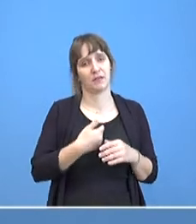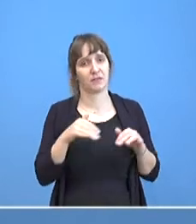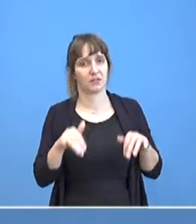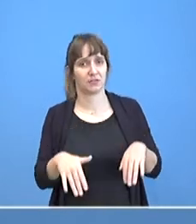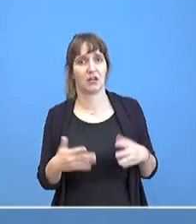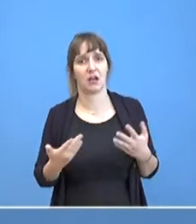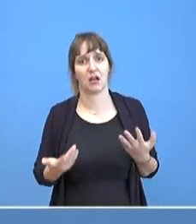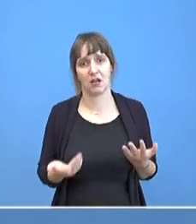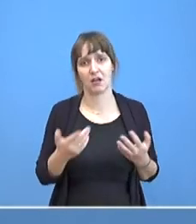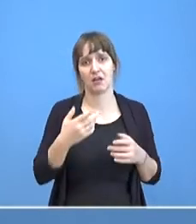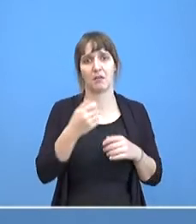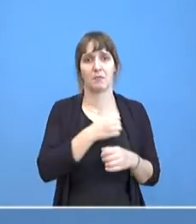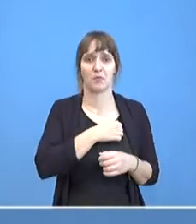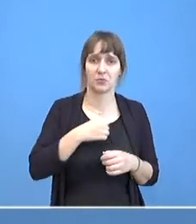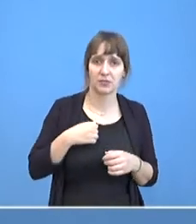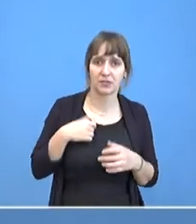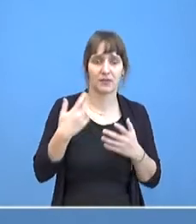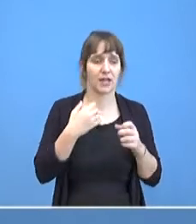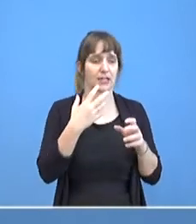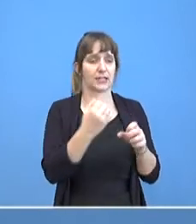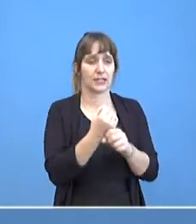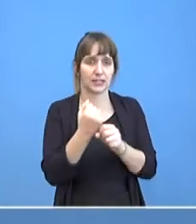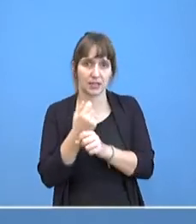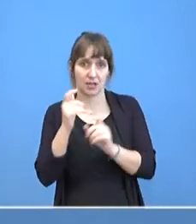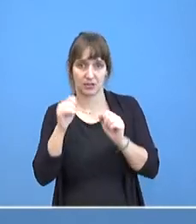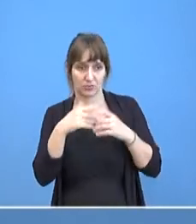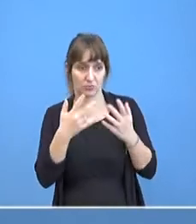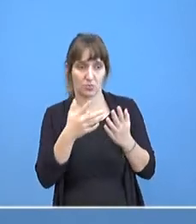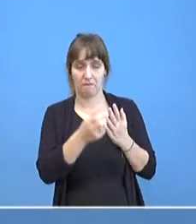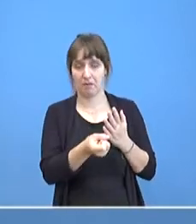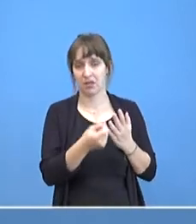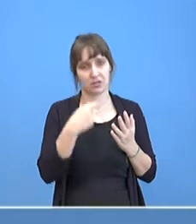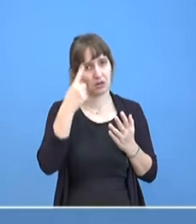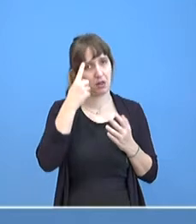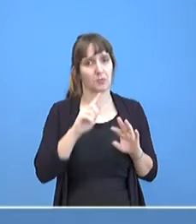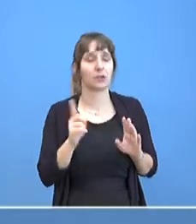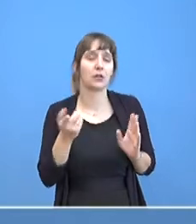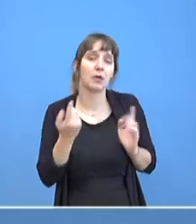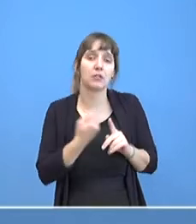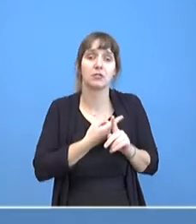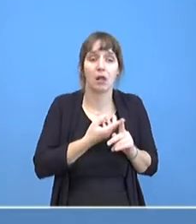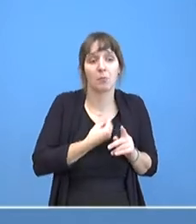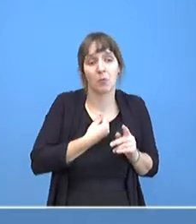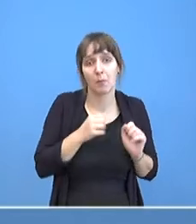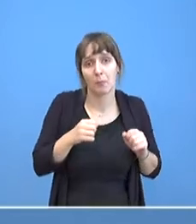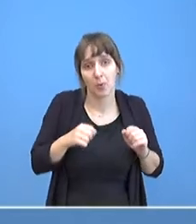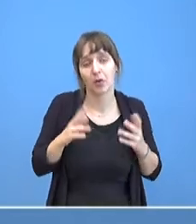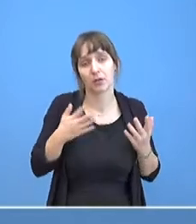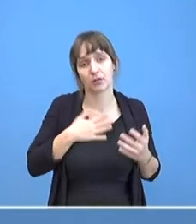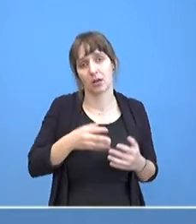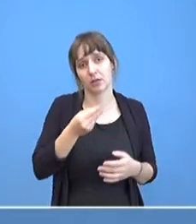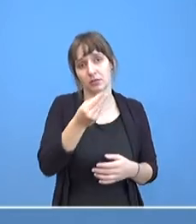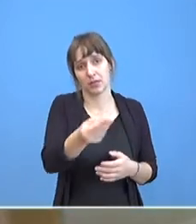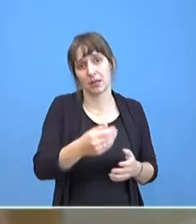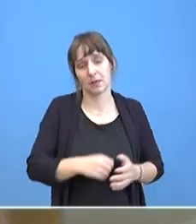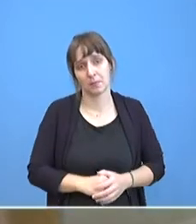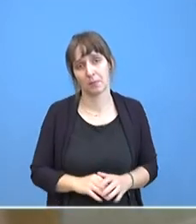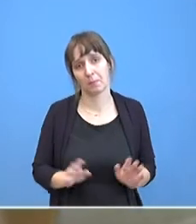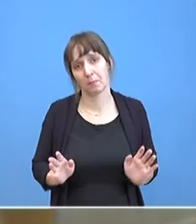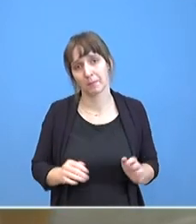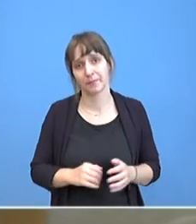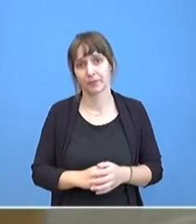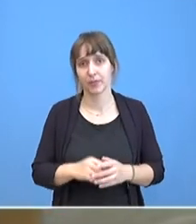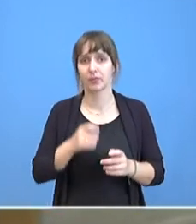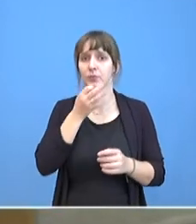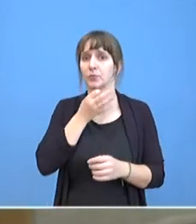Tätigkeiten der Bundeswehr alle so erfassen lassen. Aber wenn ich die Zahlen bekommen kann, liefere ich sie gerne nach. Ich meine, im Klimapaket